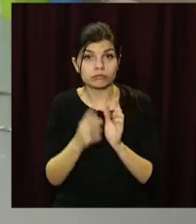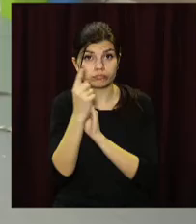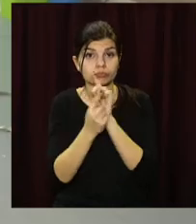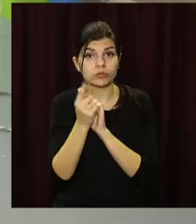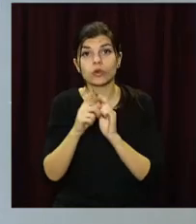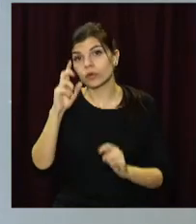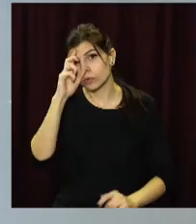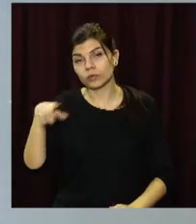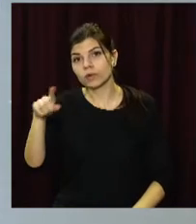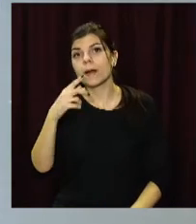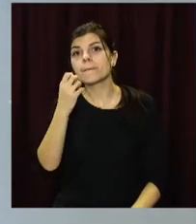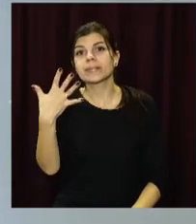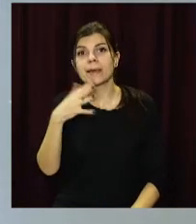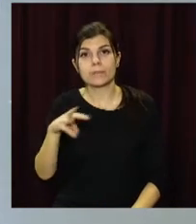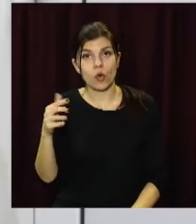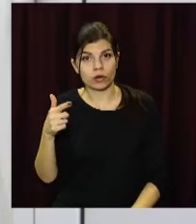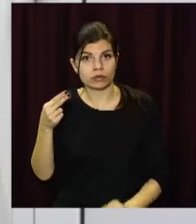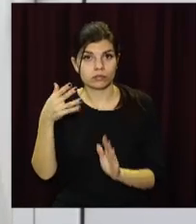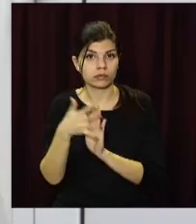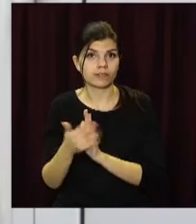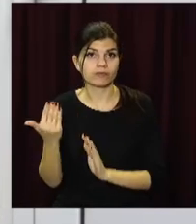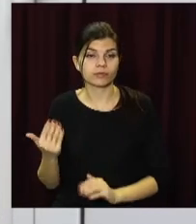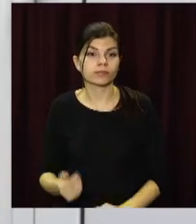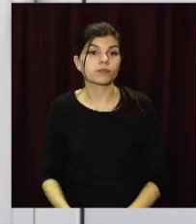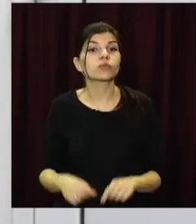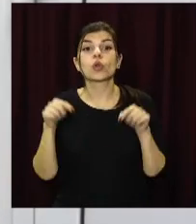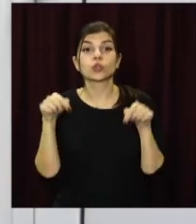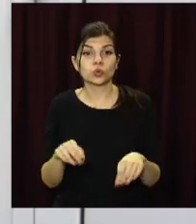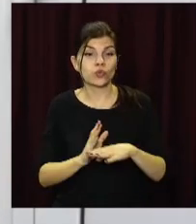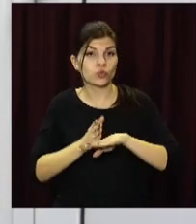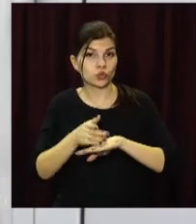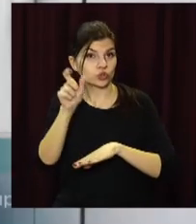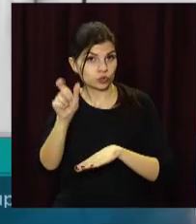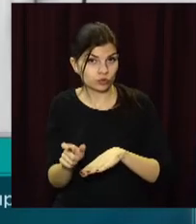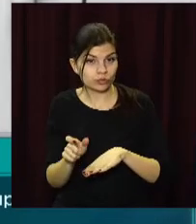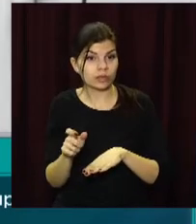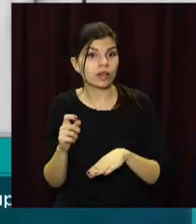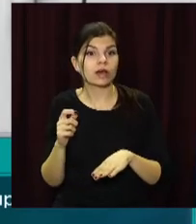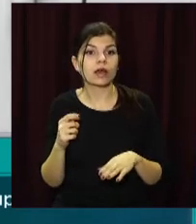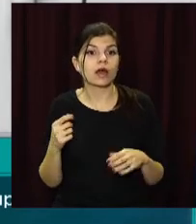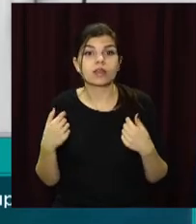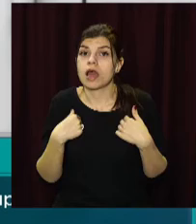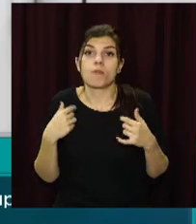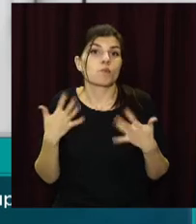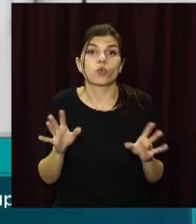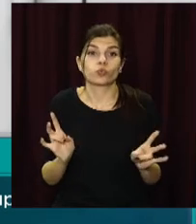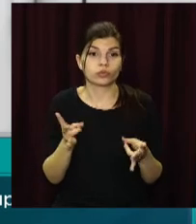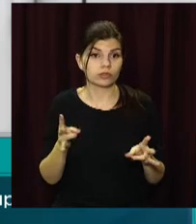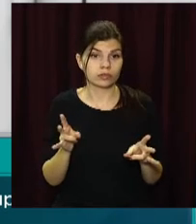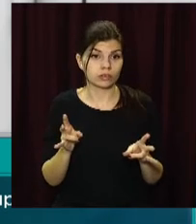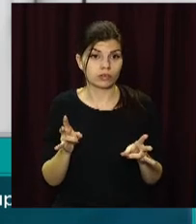міському бюджету 15 мільйонів гривень. Сюди заходить пацієнт, нам нікуди його не треба на